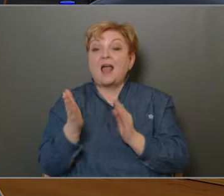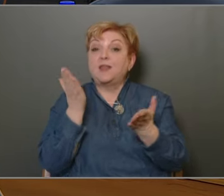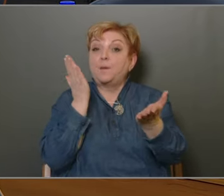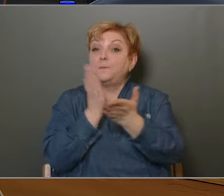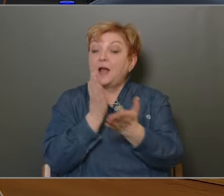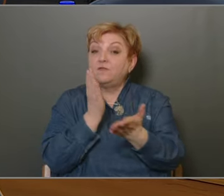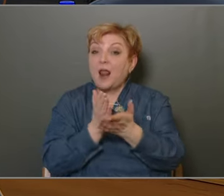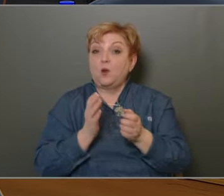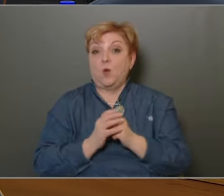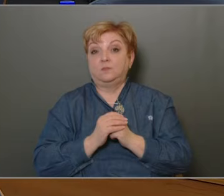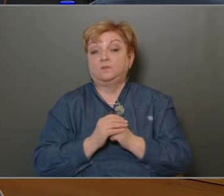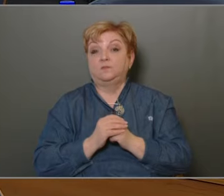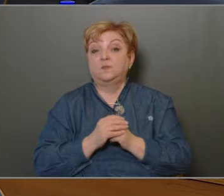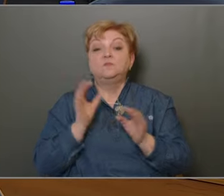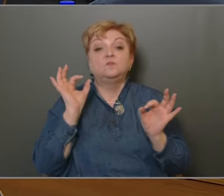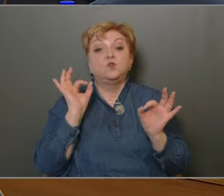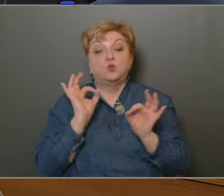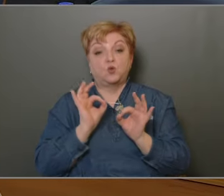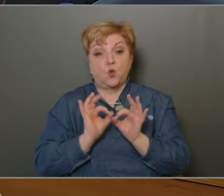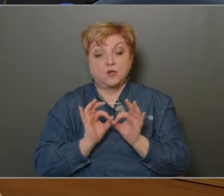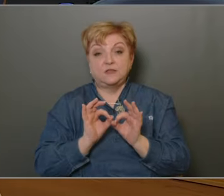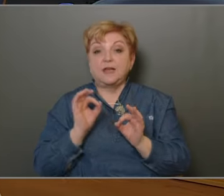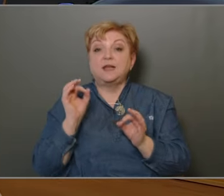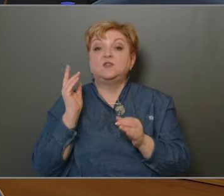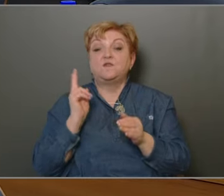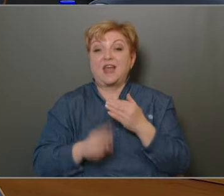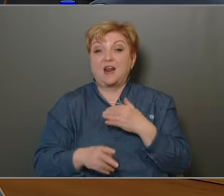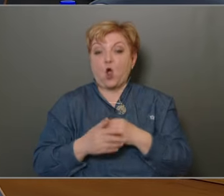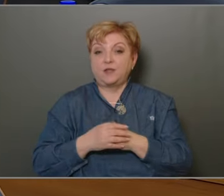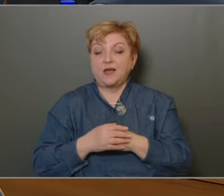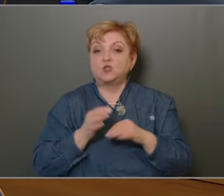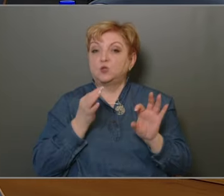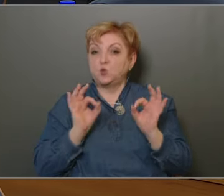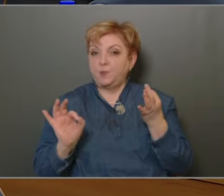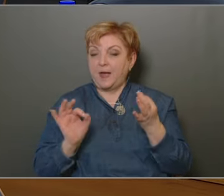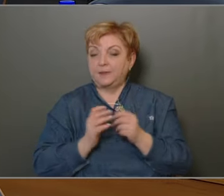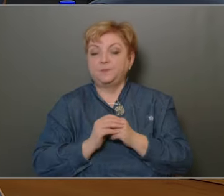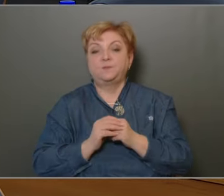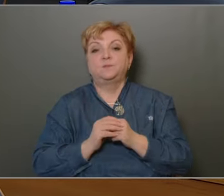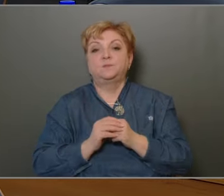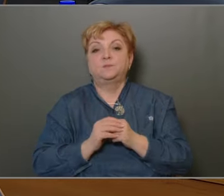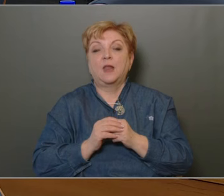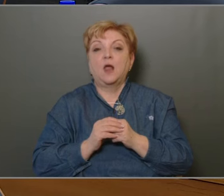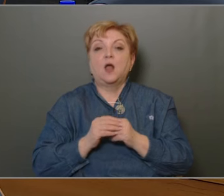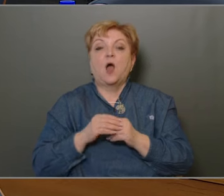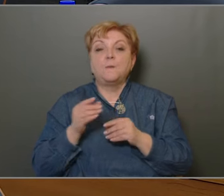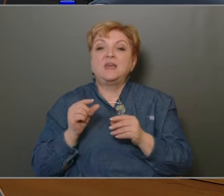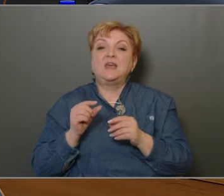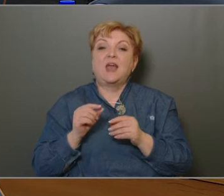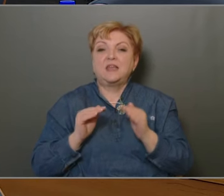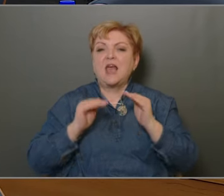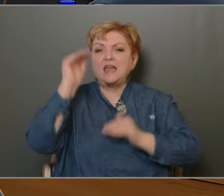megfelelően történt végrehajtás az ügyben, ami egy jelentős